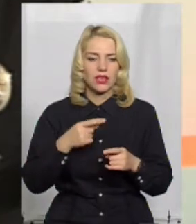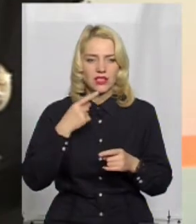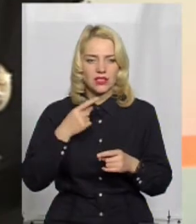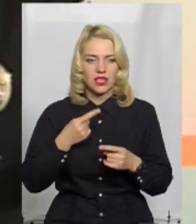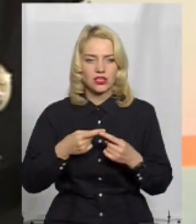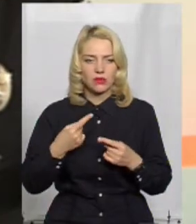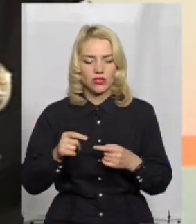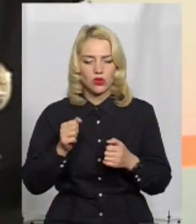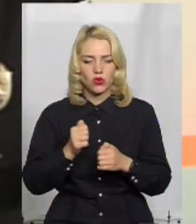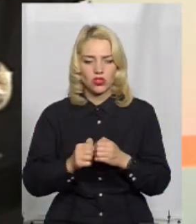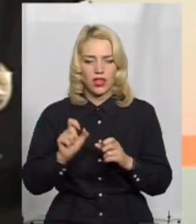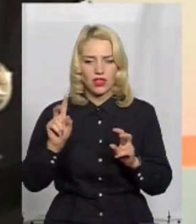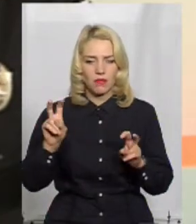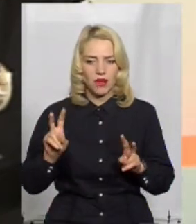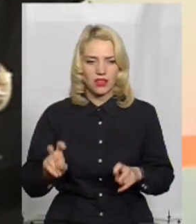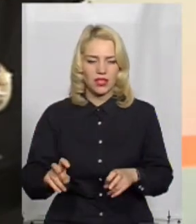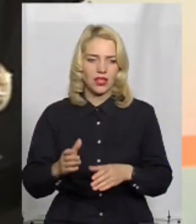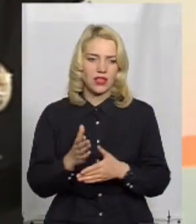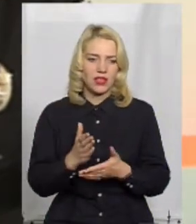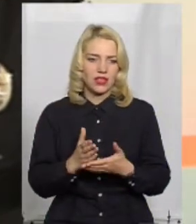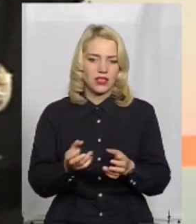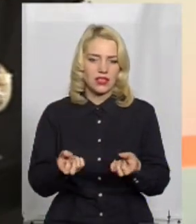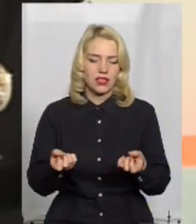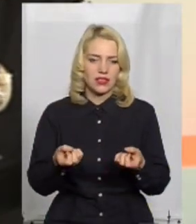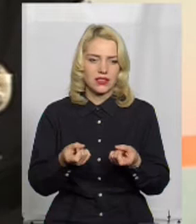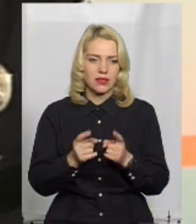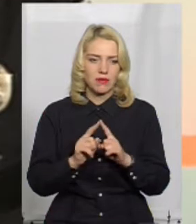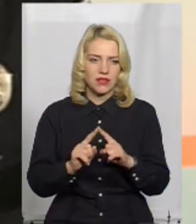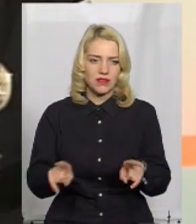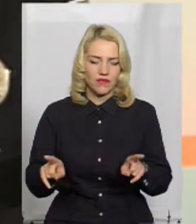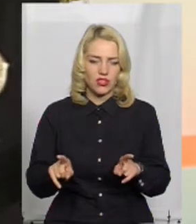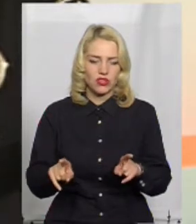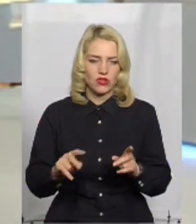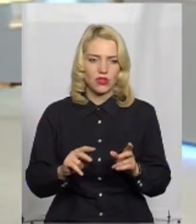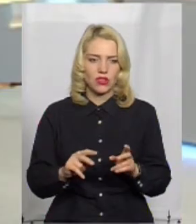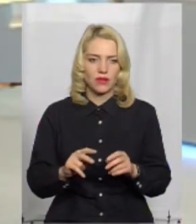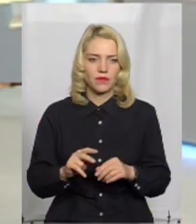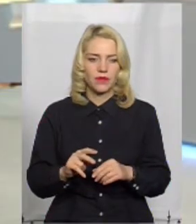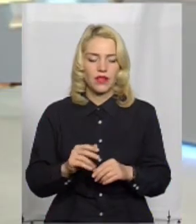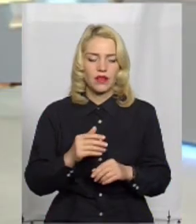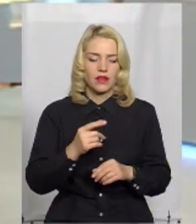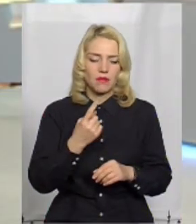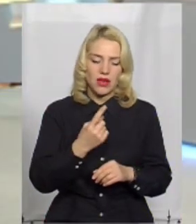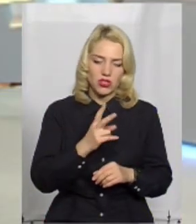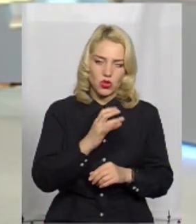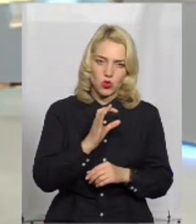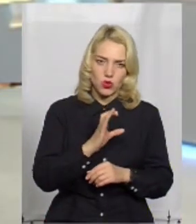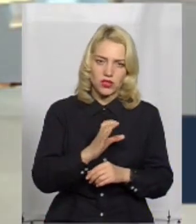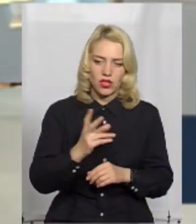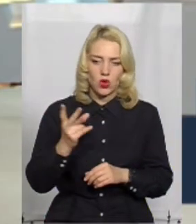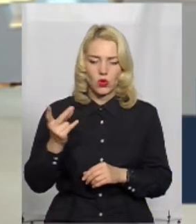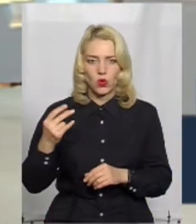що кожна тематика є специфічною в плані першого курсу та другого курсу. Тому що